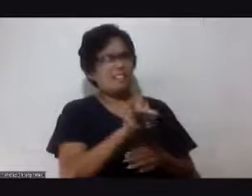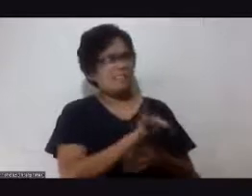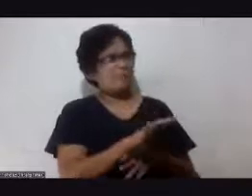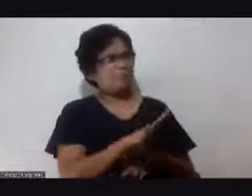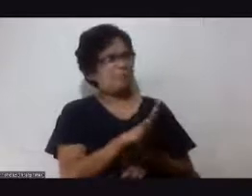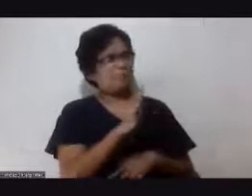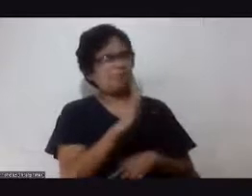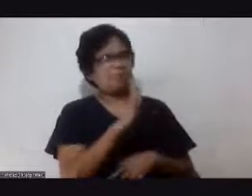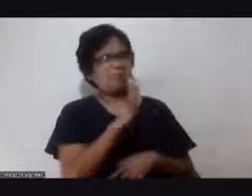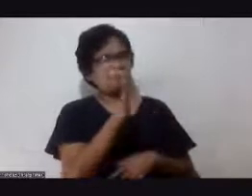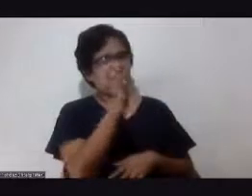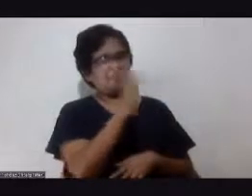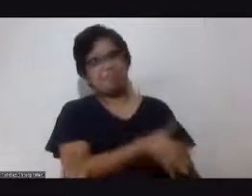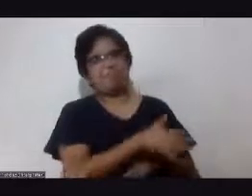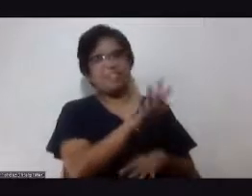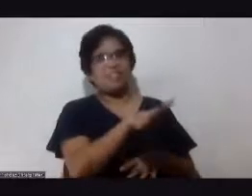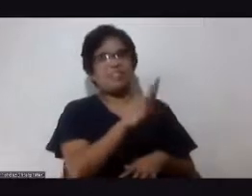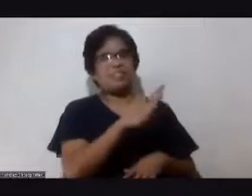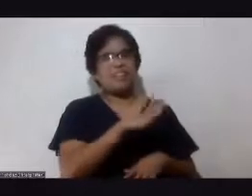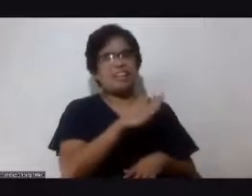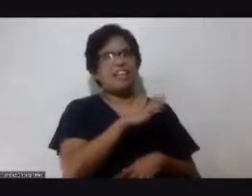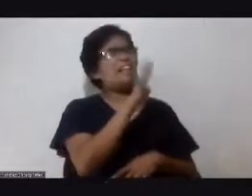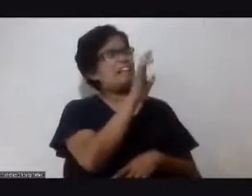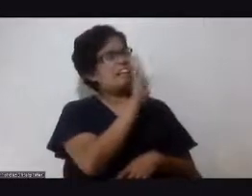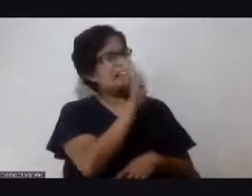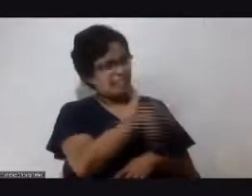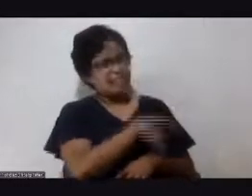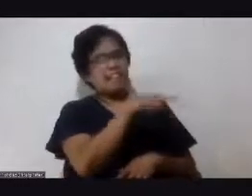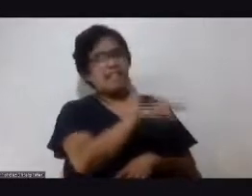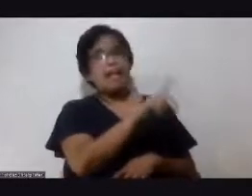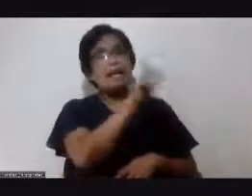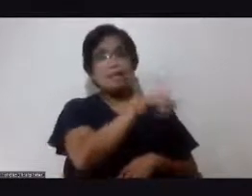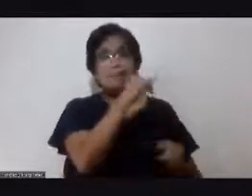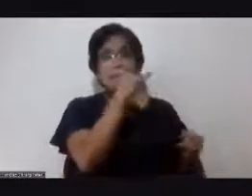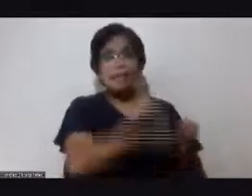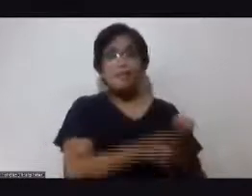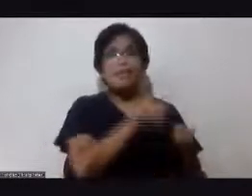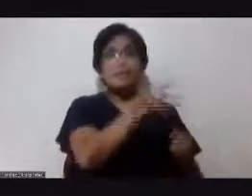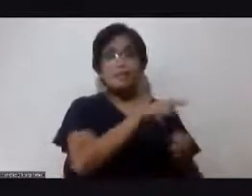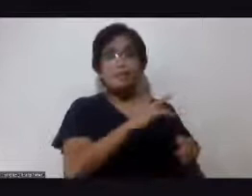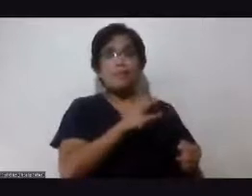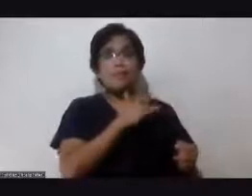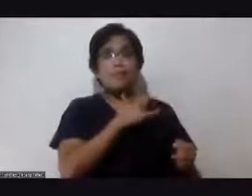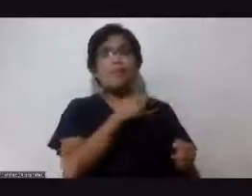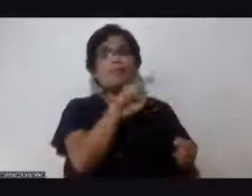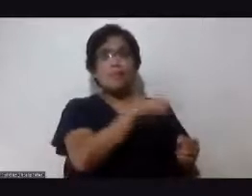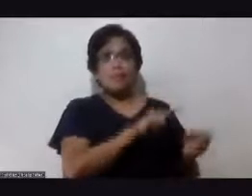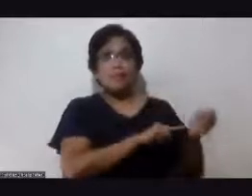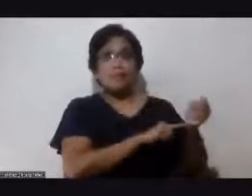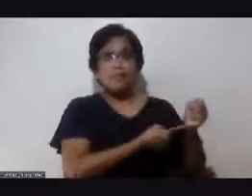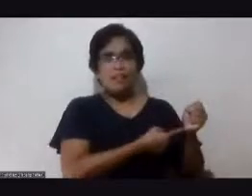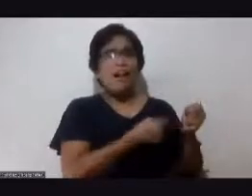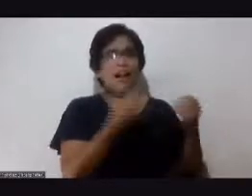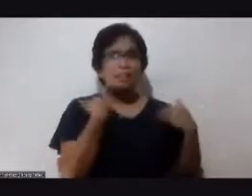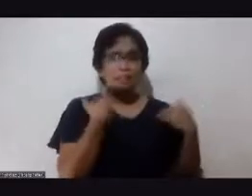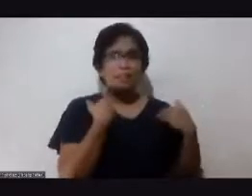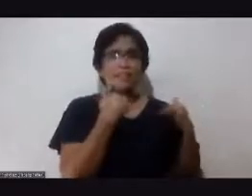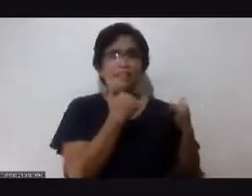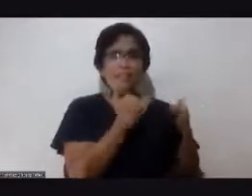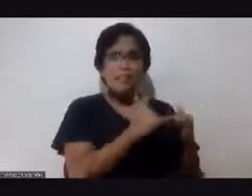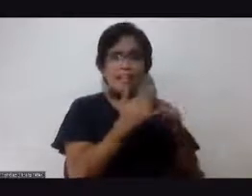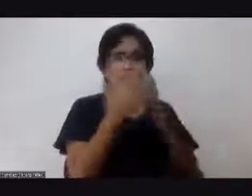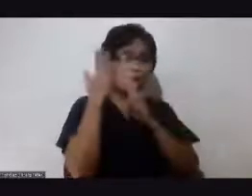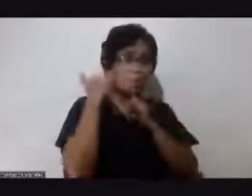tapos pagating sa dulo saka na lang nila mararamdaman saka sila magsisimula may pag-asa pa naman yun brother Benson diba